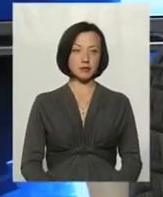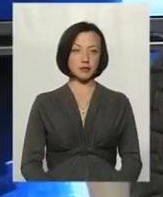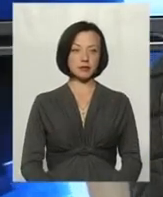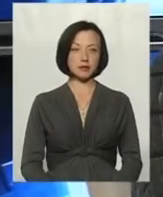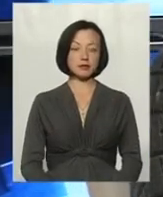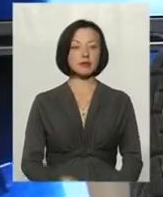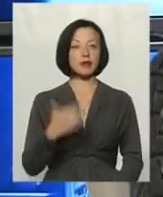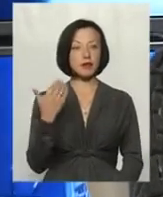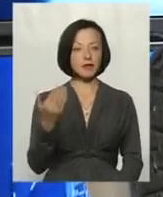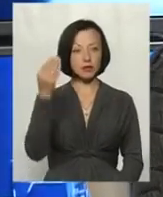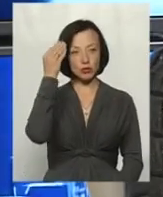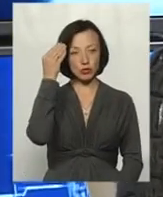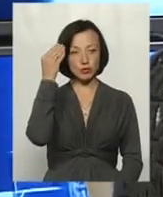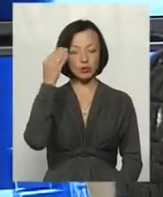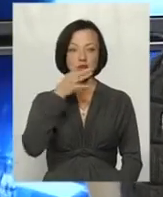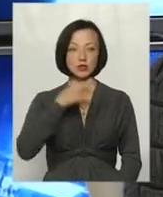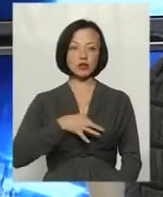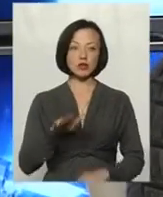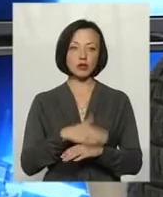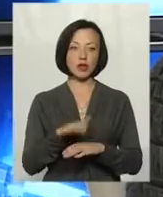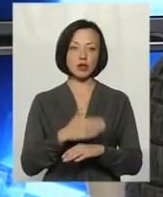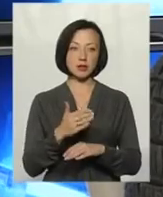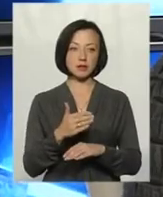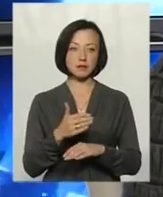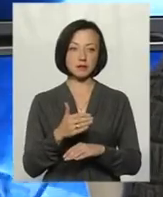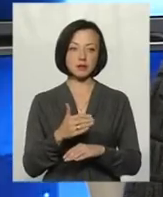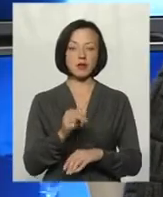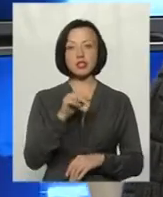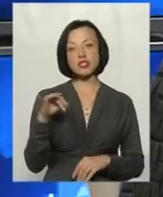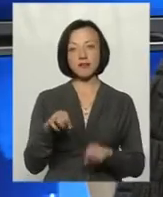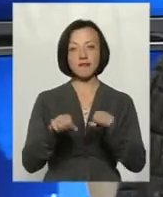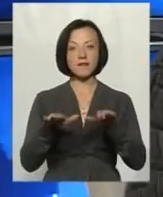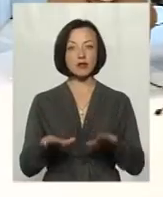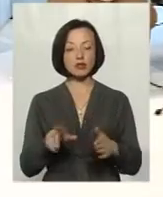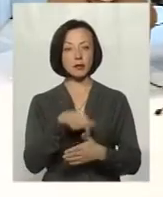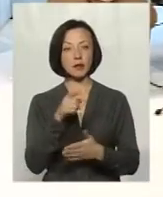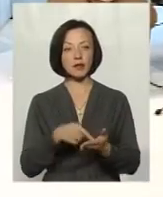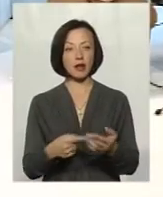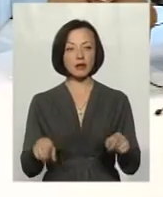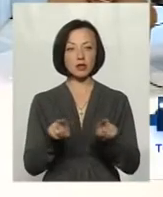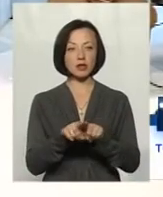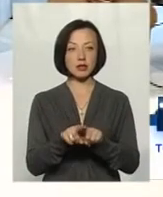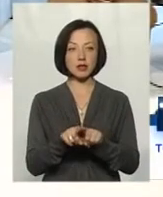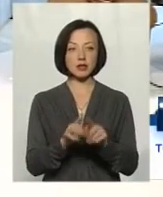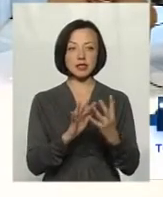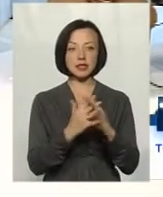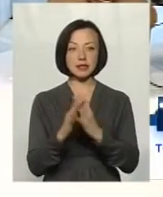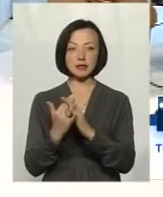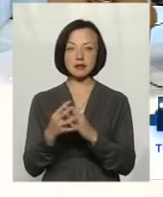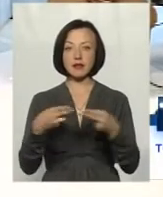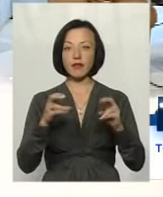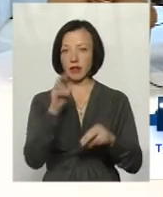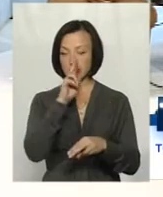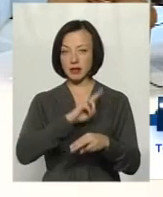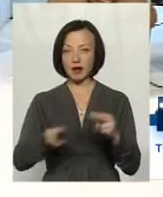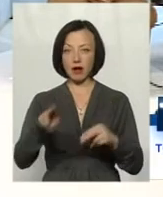На вашу думку, скажіть, будь ласка, шановні гості, Чи вирішить питання у таких сіл, де зникає